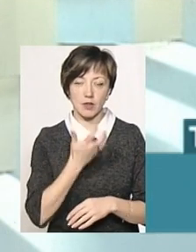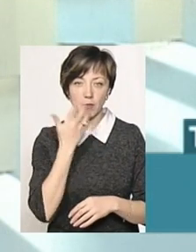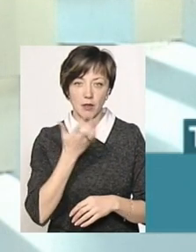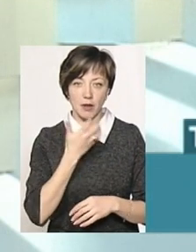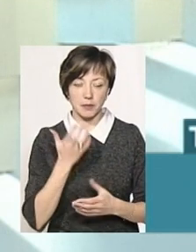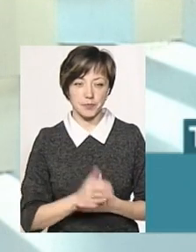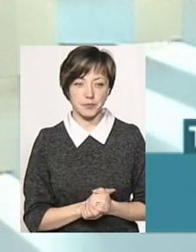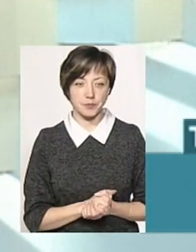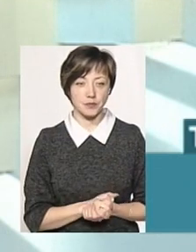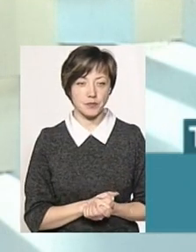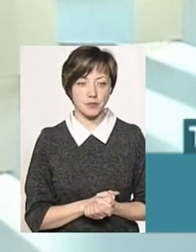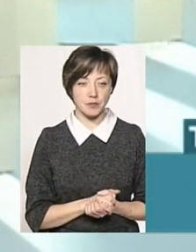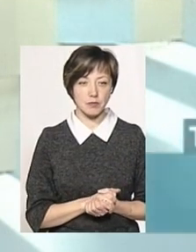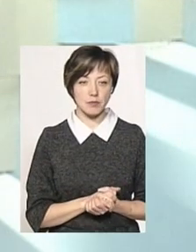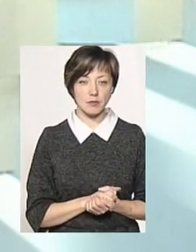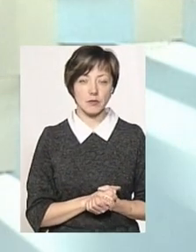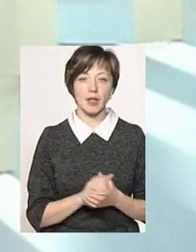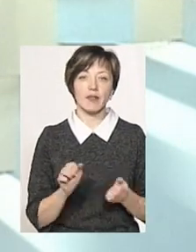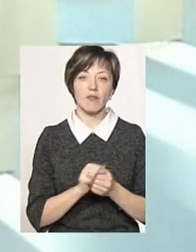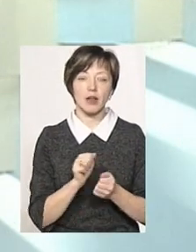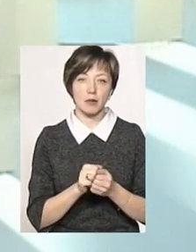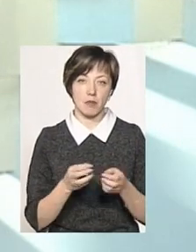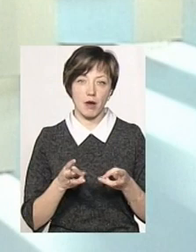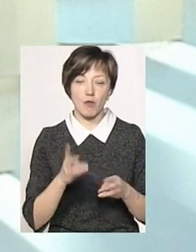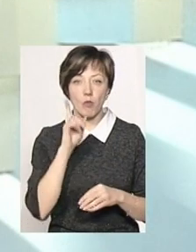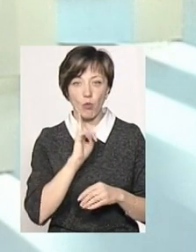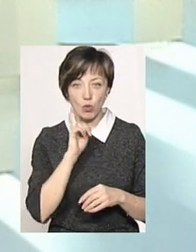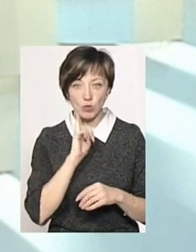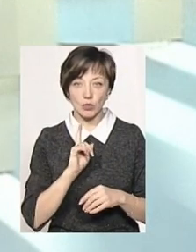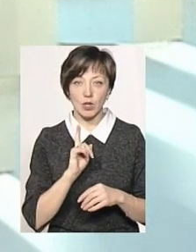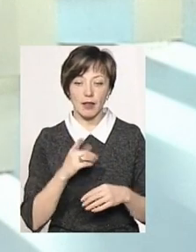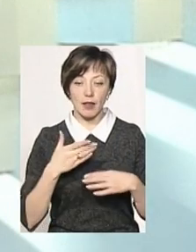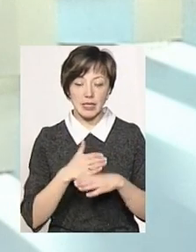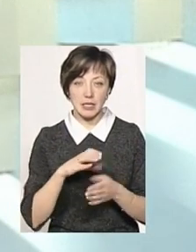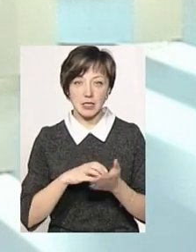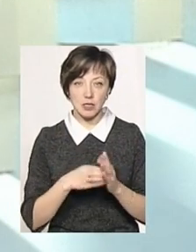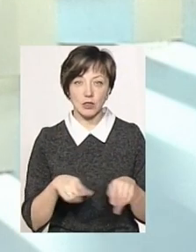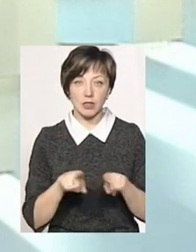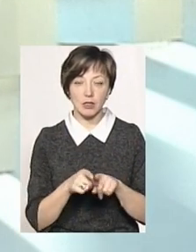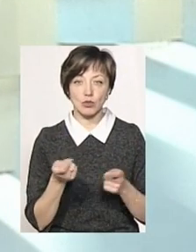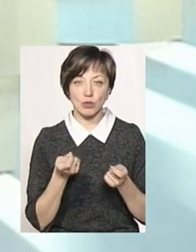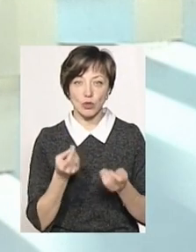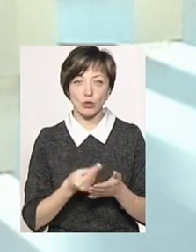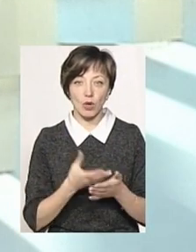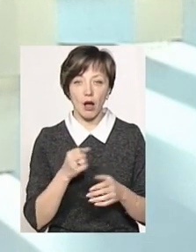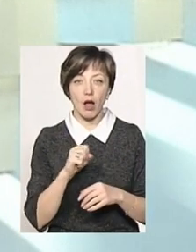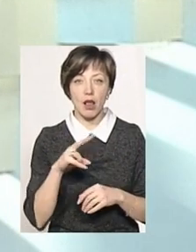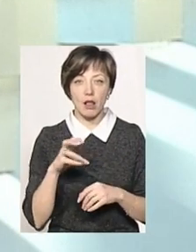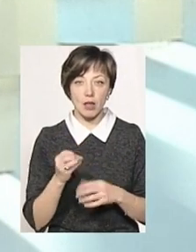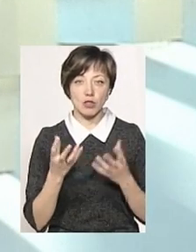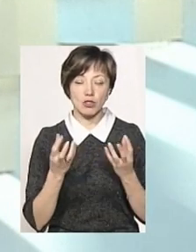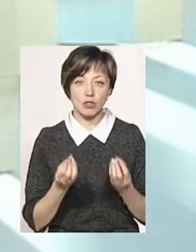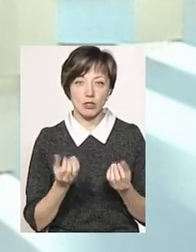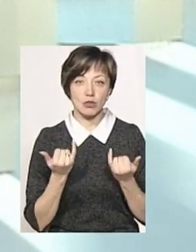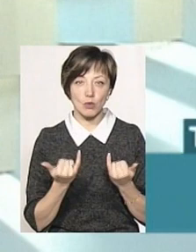тепла на газу твердим паливом. Поки що на паливній трісці вона теж трохи подорожчала, але на ній